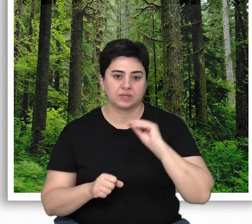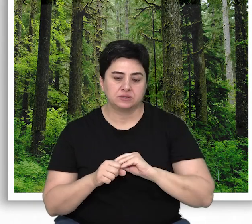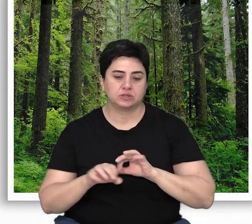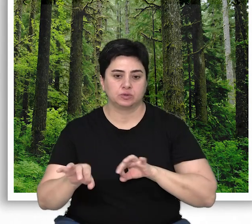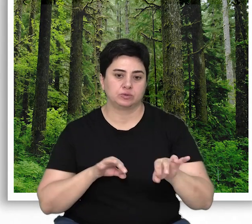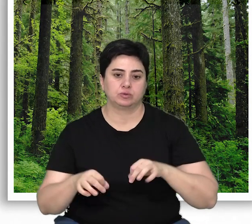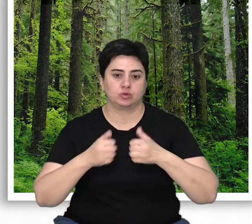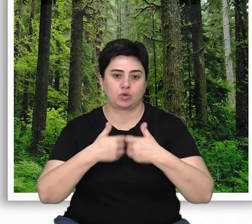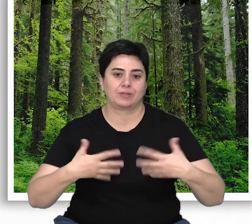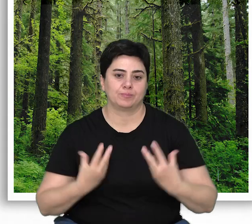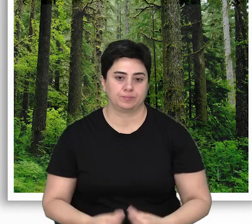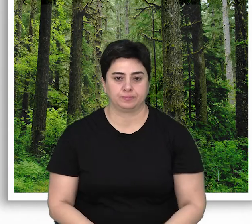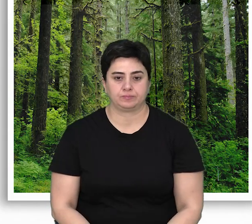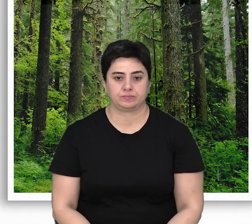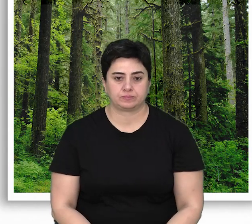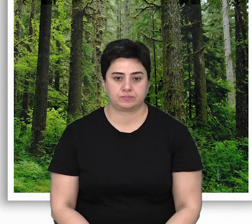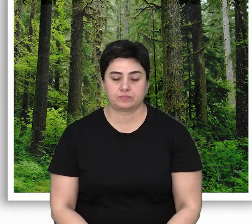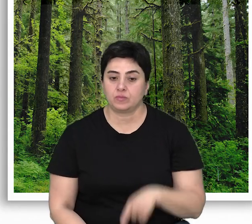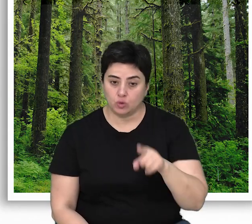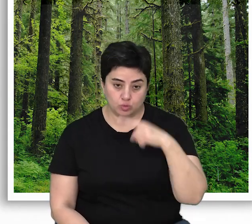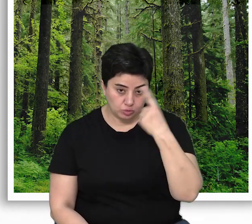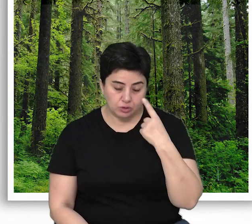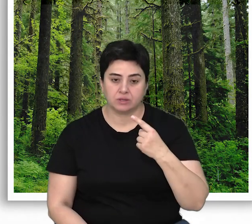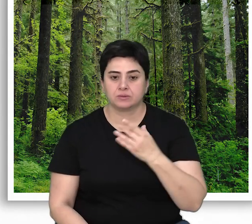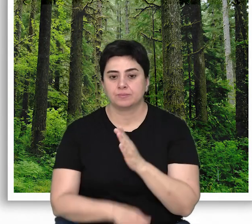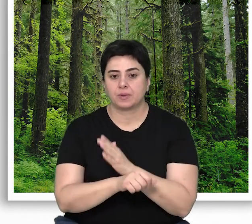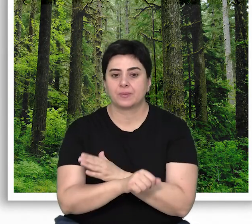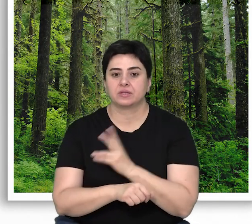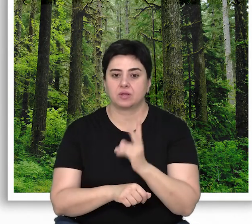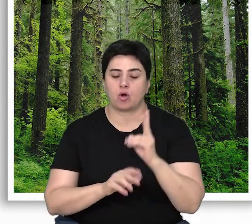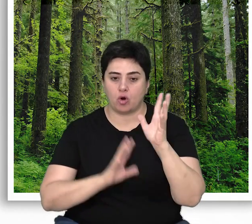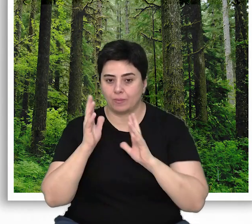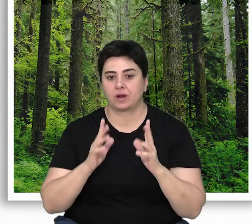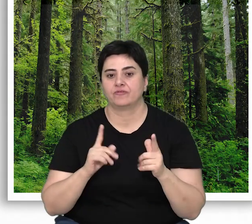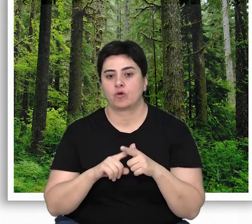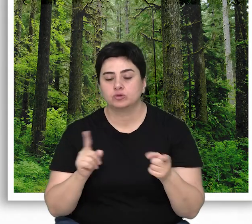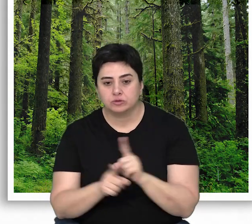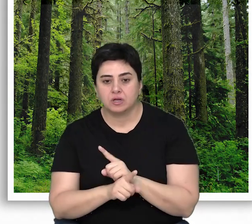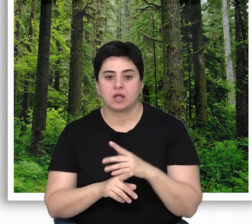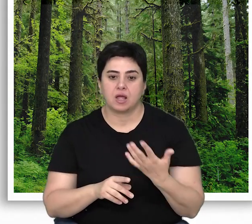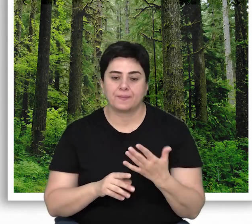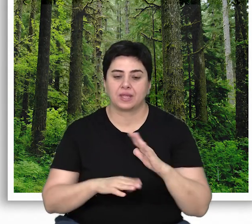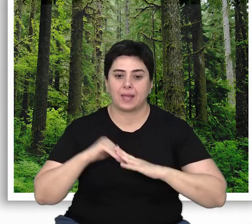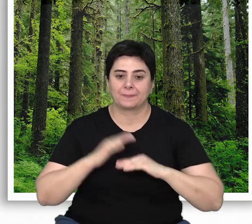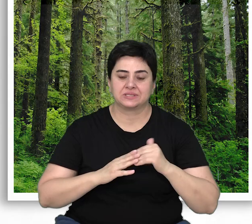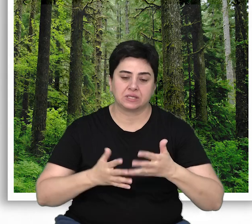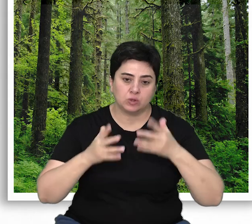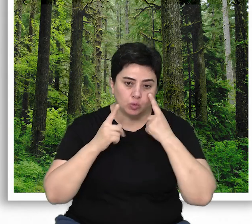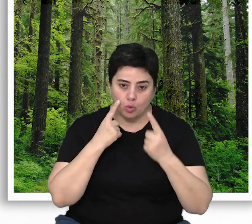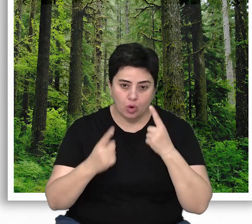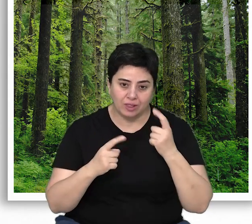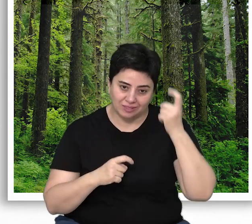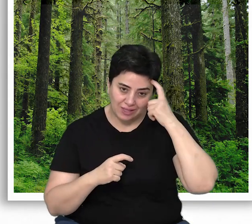ekosistem yönetim anlayışına taşımıştır. Bu nedenle ülkemizde ormanlar hem fonksiyonlarına hem de yapısal